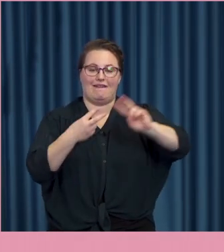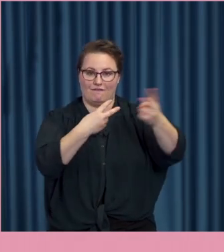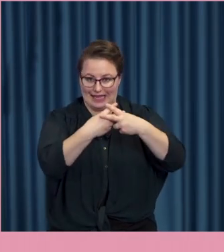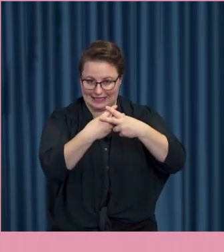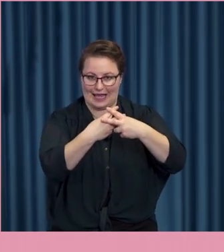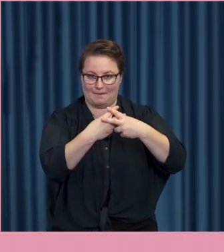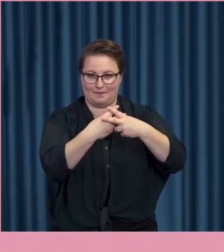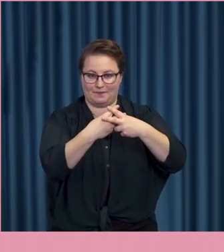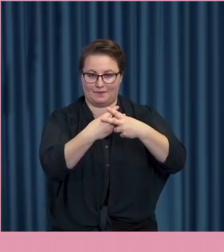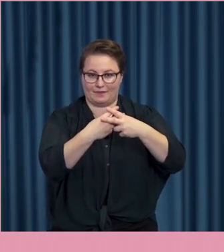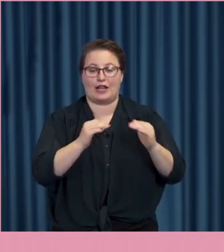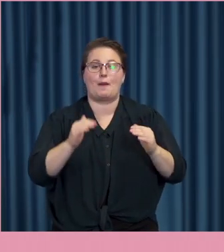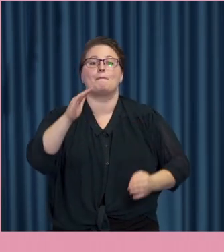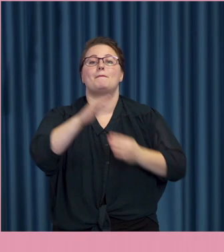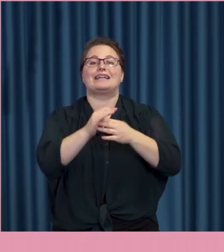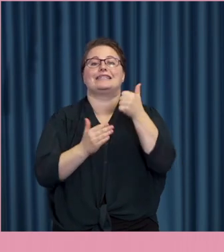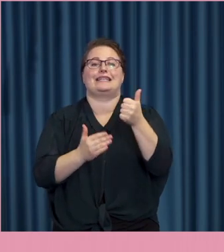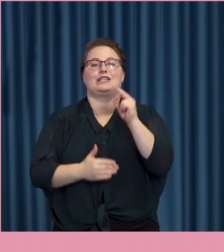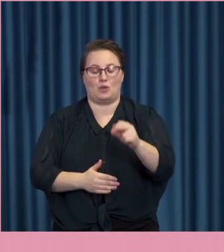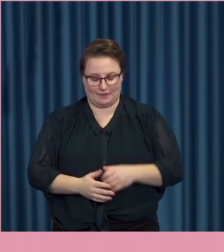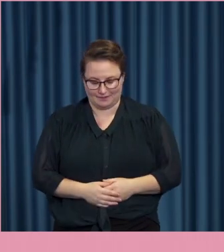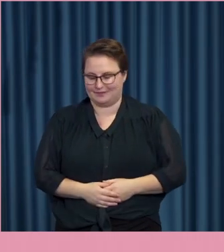i högst sex år.